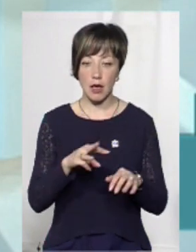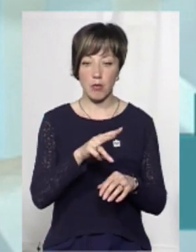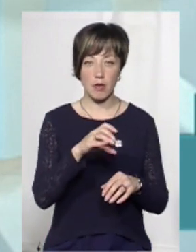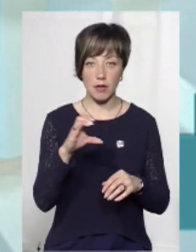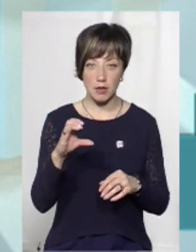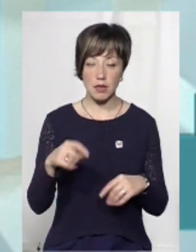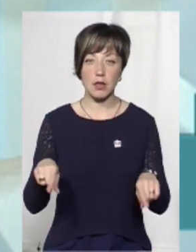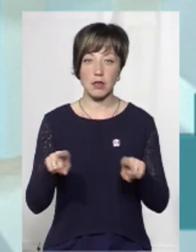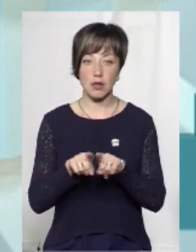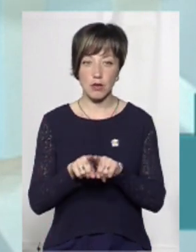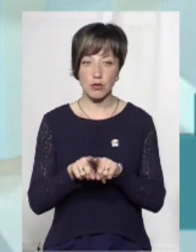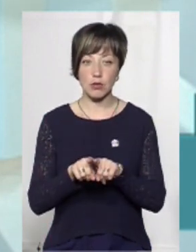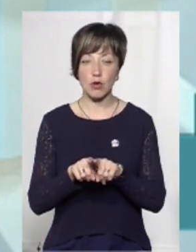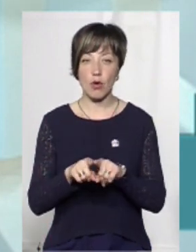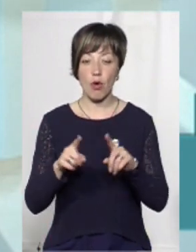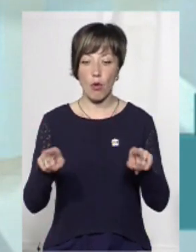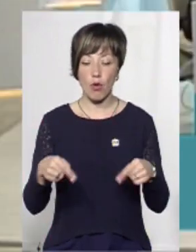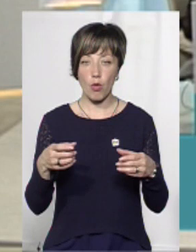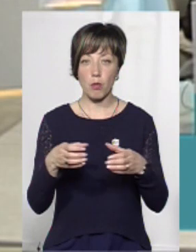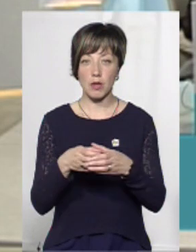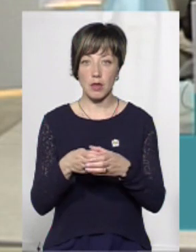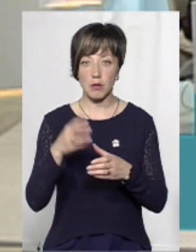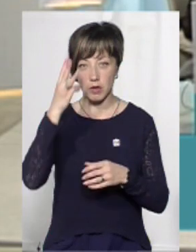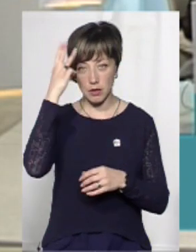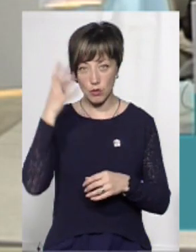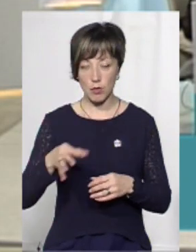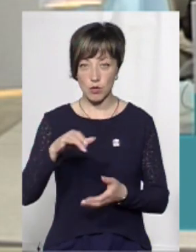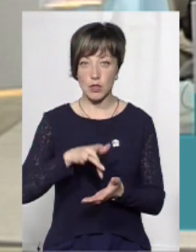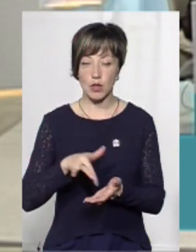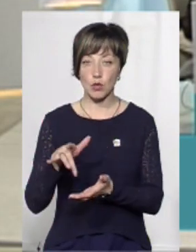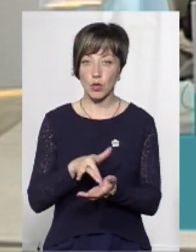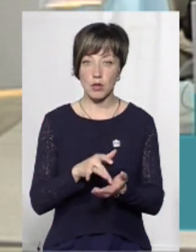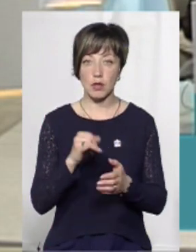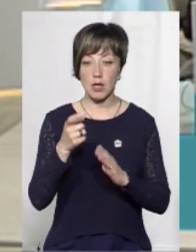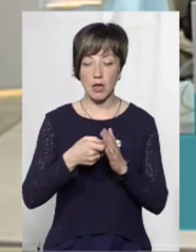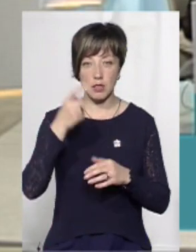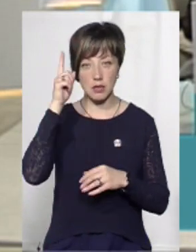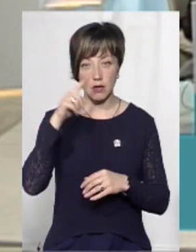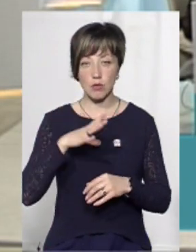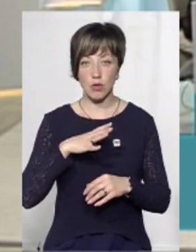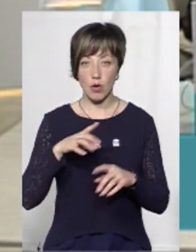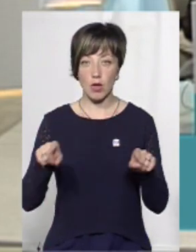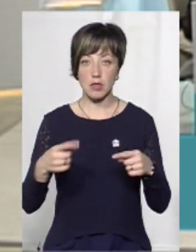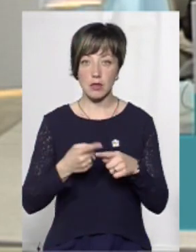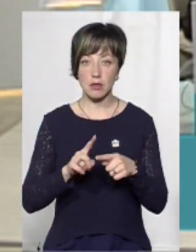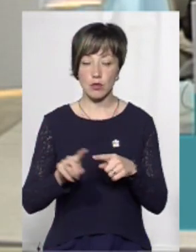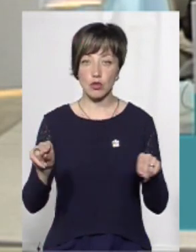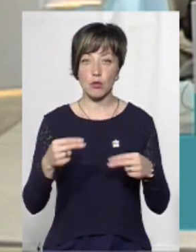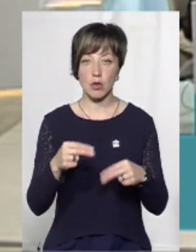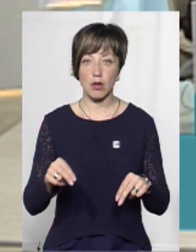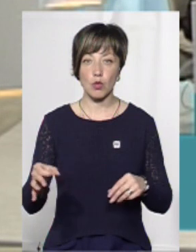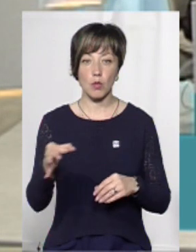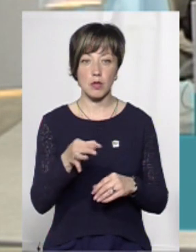рятувальників, а також оргкомітету Хмельницького областного центру туризму і країзна, які були організаторами даного